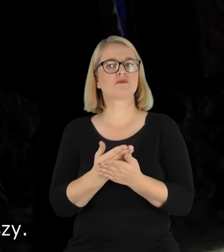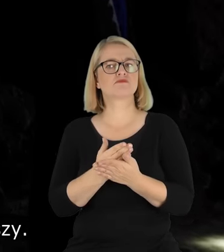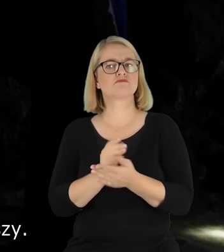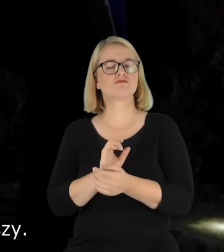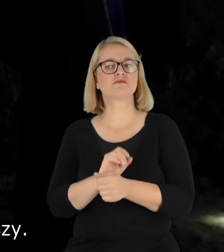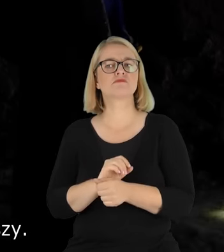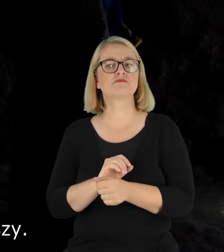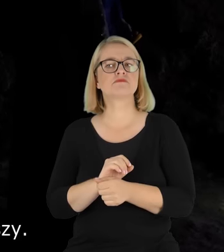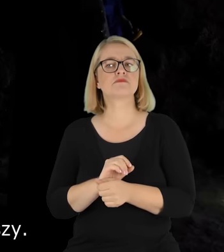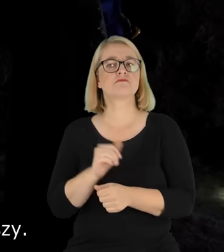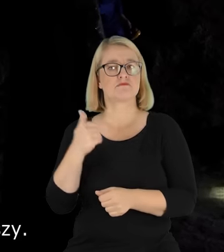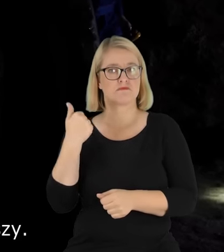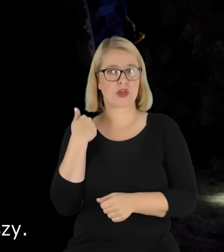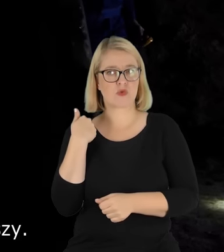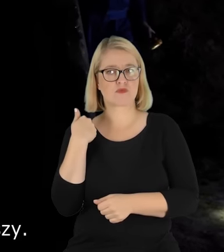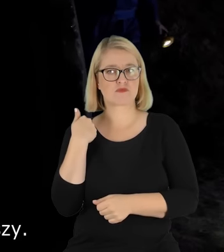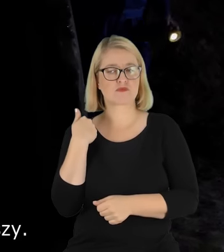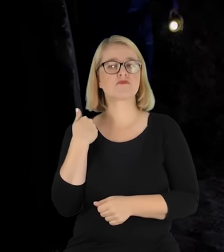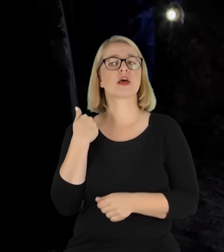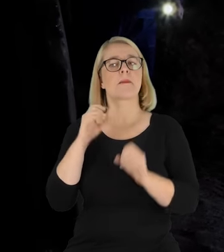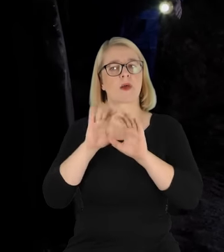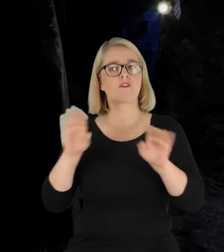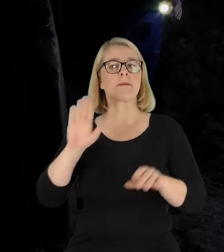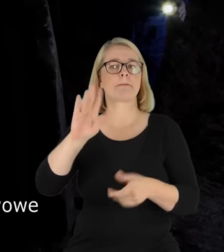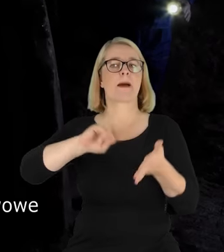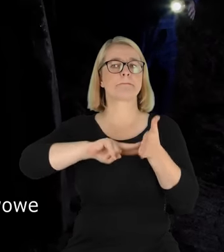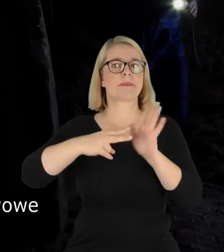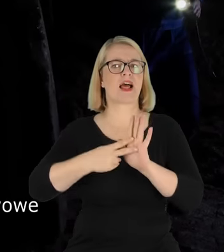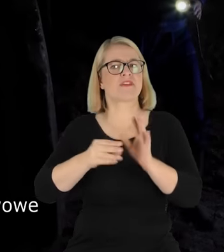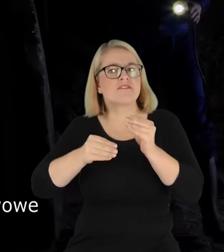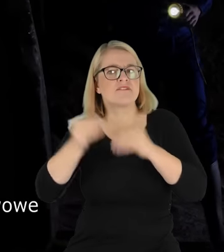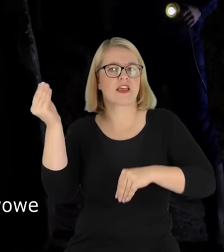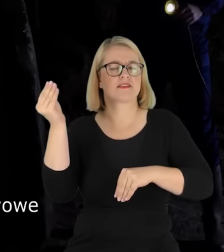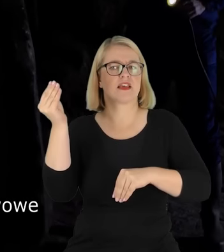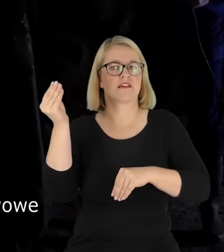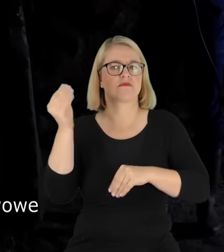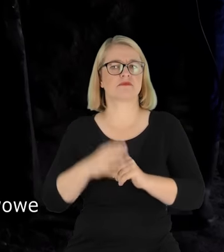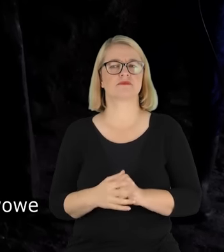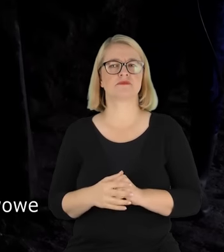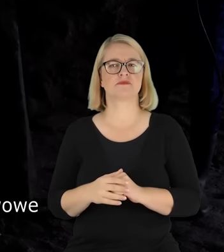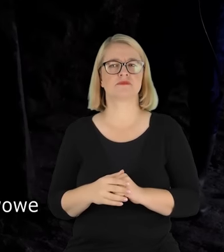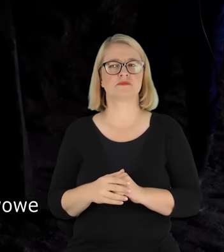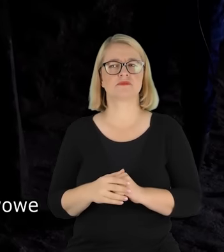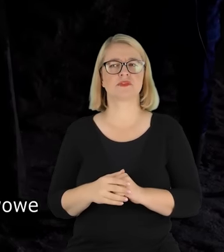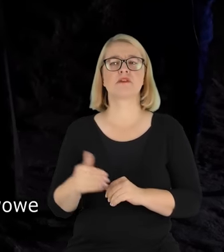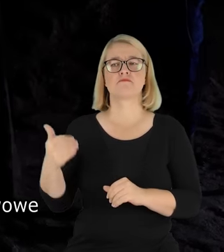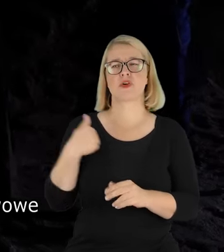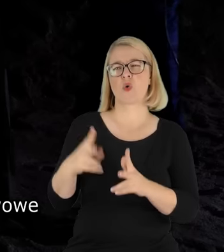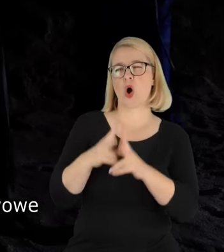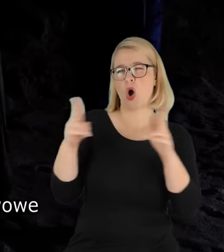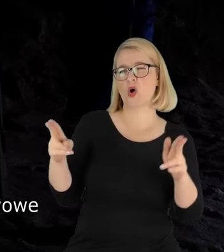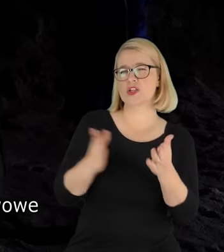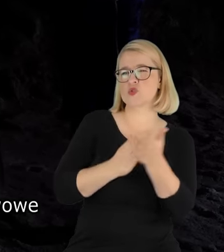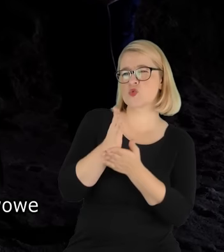profesor miał plan jeszcze większy. To był taki czas, kiedy służby państwowe